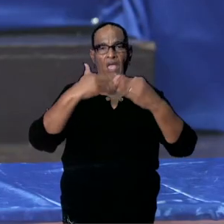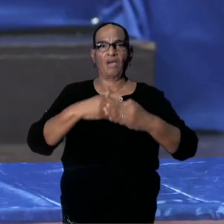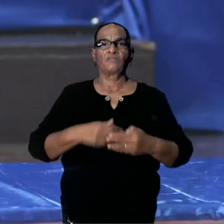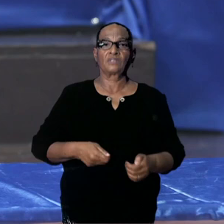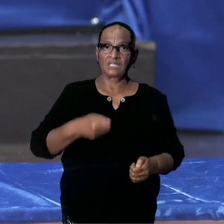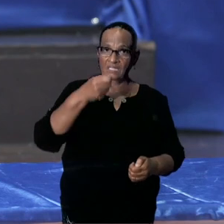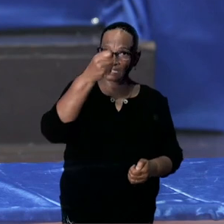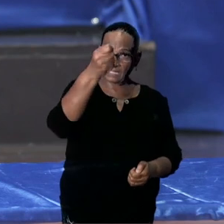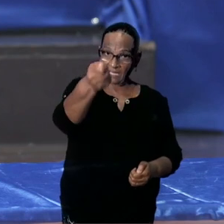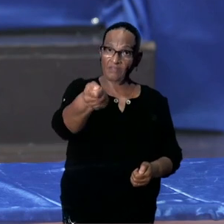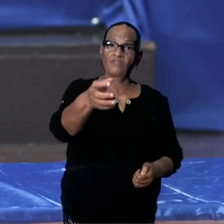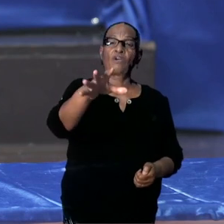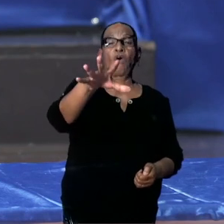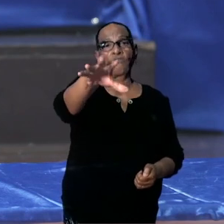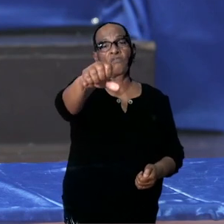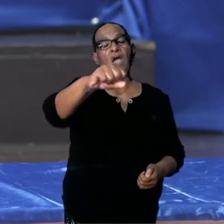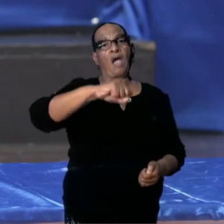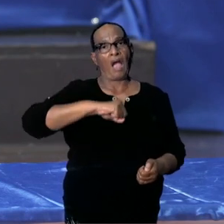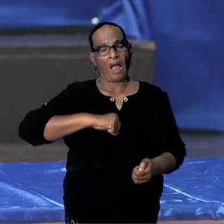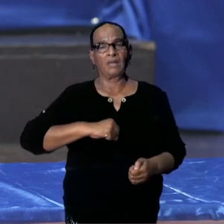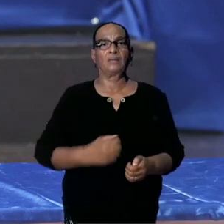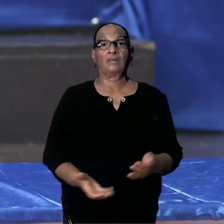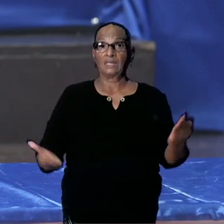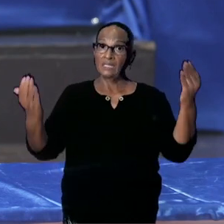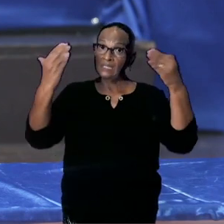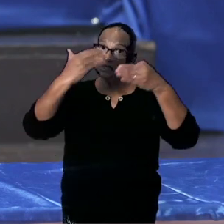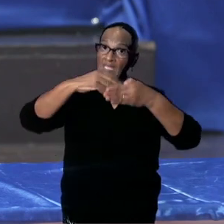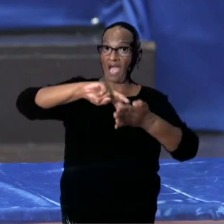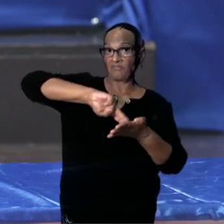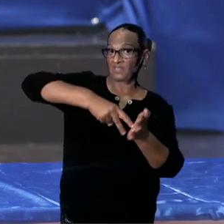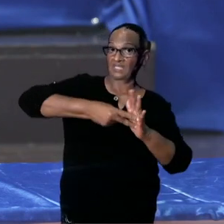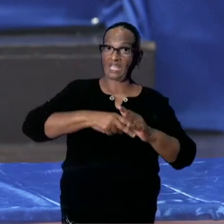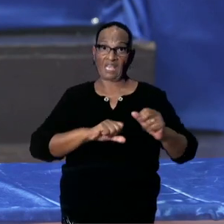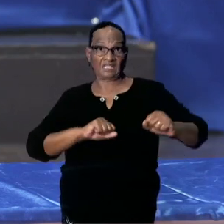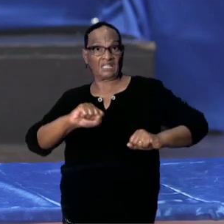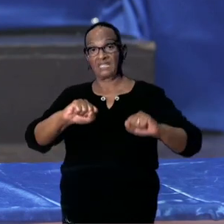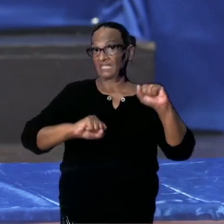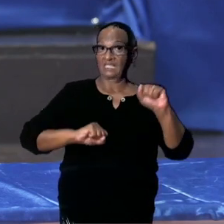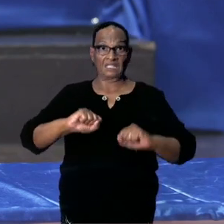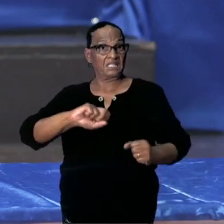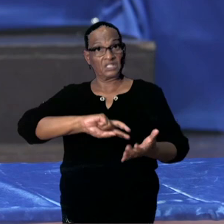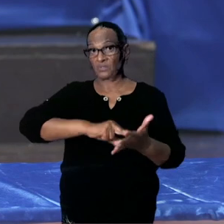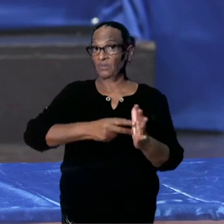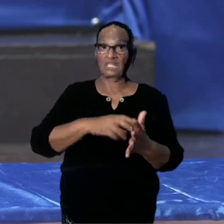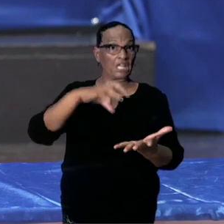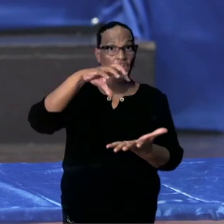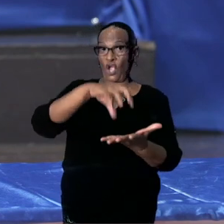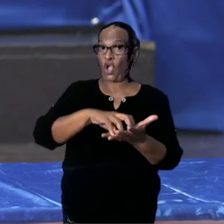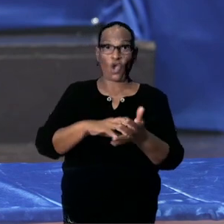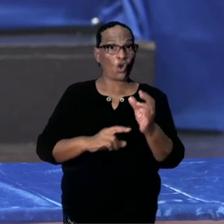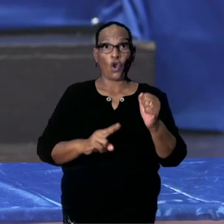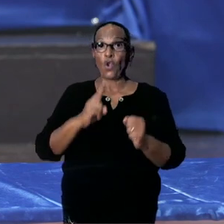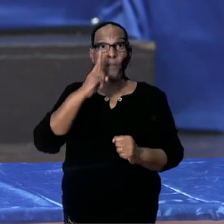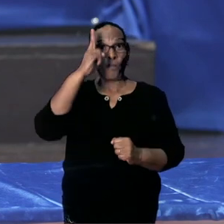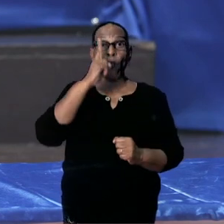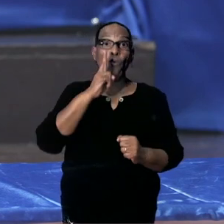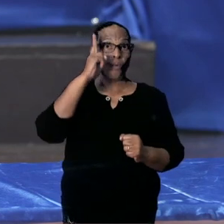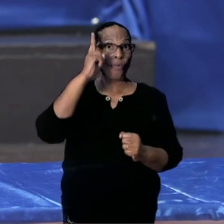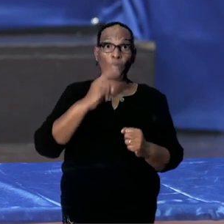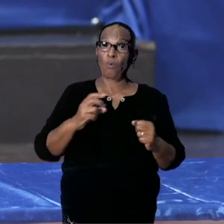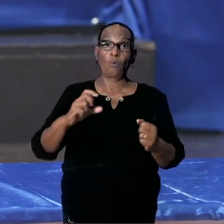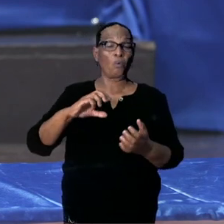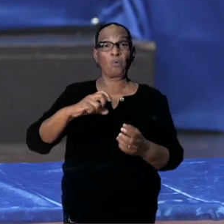Verder zijn gesloten nog steeds nachtclubs, dansings, discotheken, indoor dining, bordelen en bars.